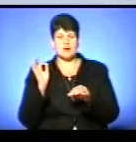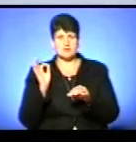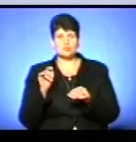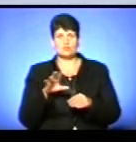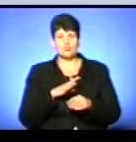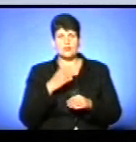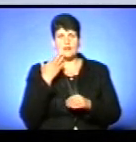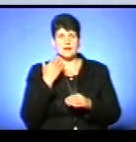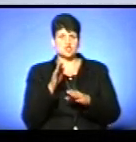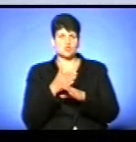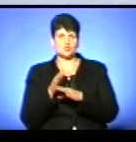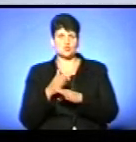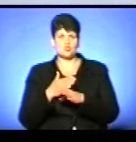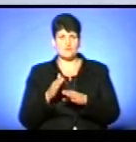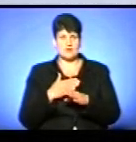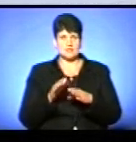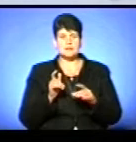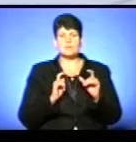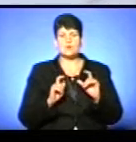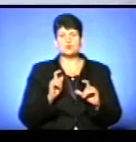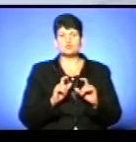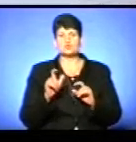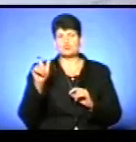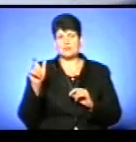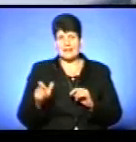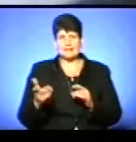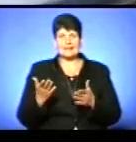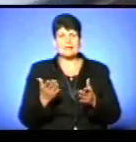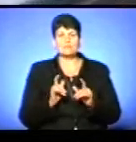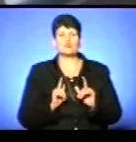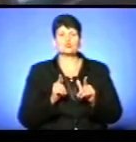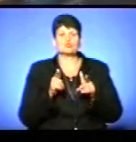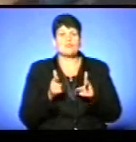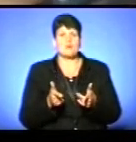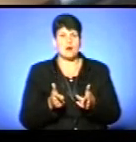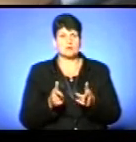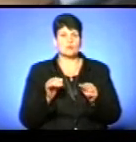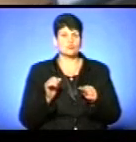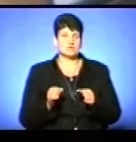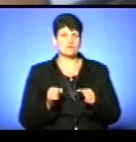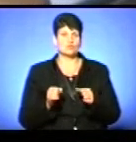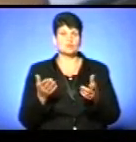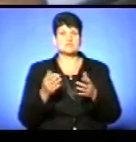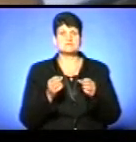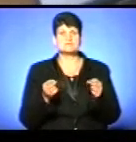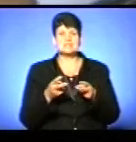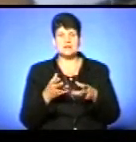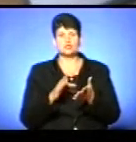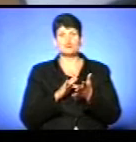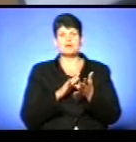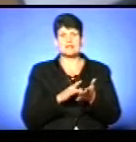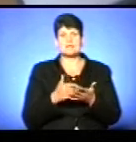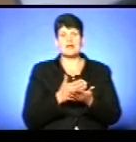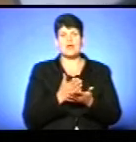було легше сортувати. Бо студент, який поступає, можливо, на якусь певну спеціальність, він каже, там, туризм, не